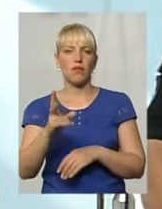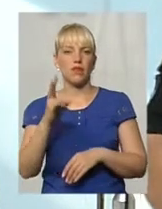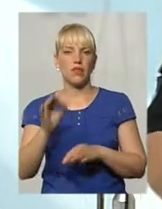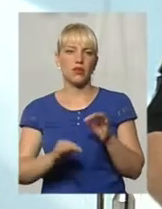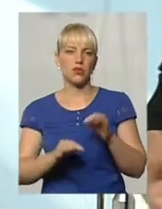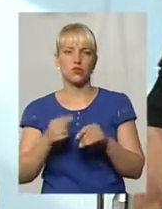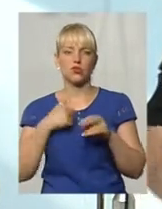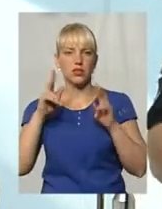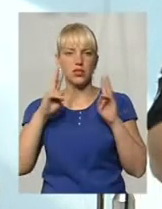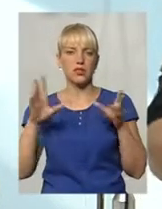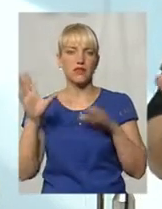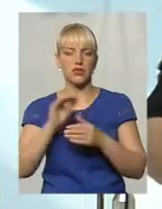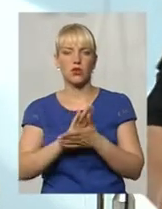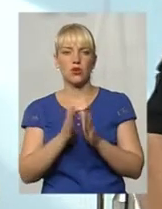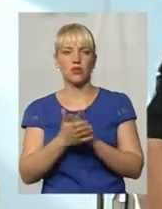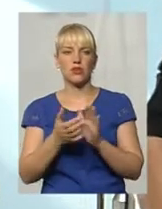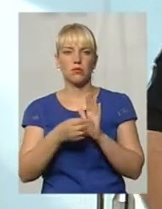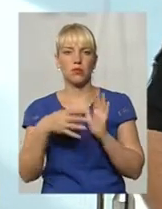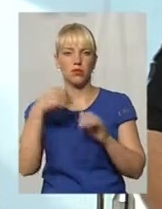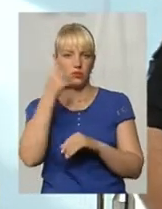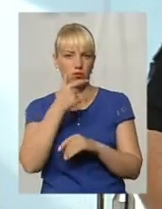даної події. Це, я говорю, 15 років.